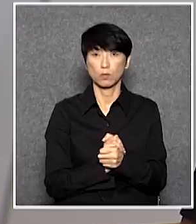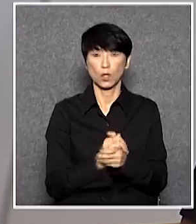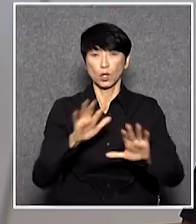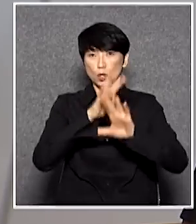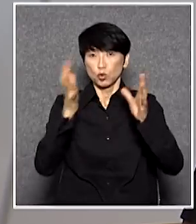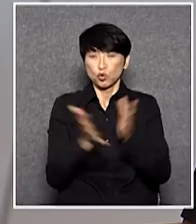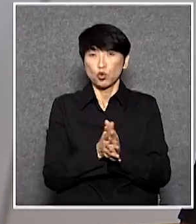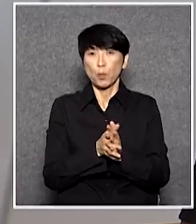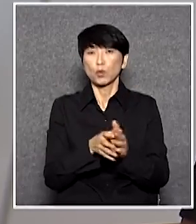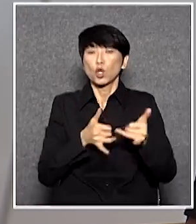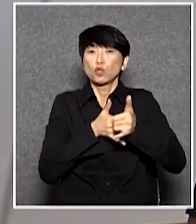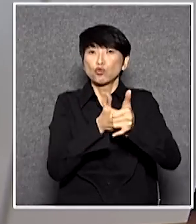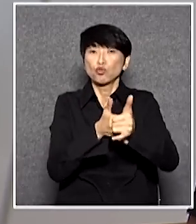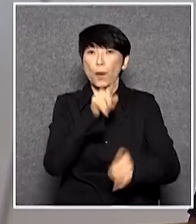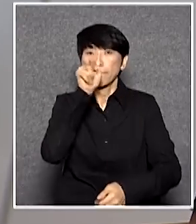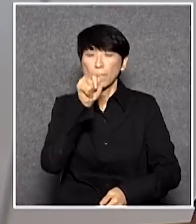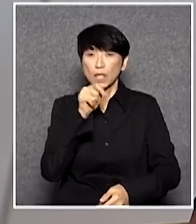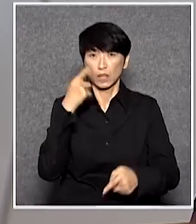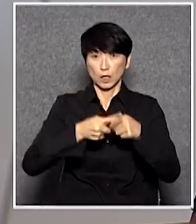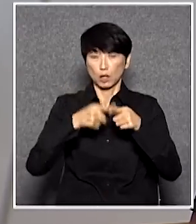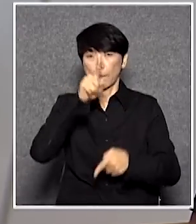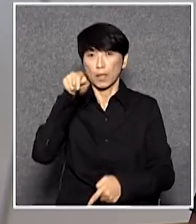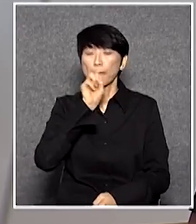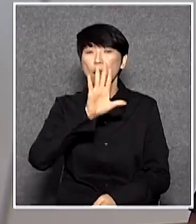追問的問題就不問你真正的問題